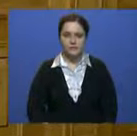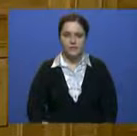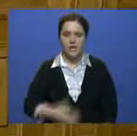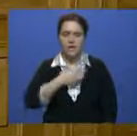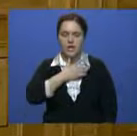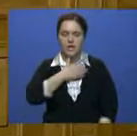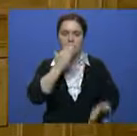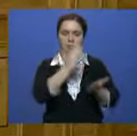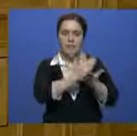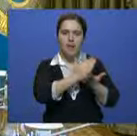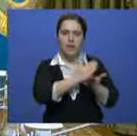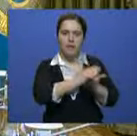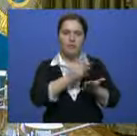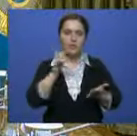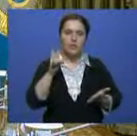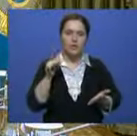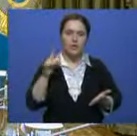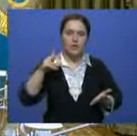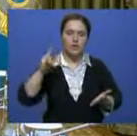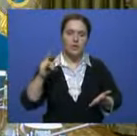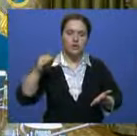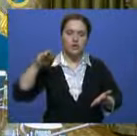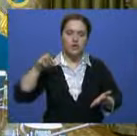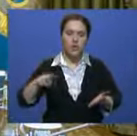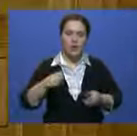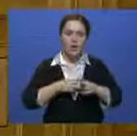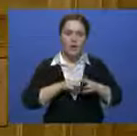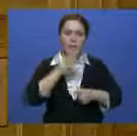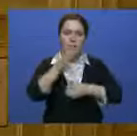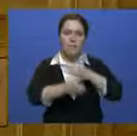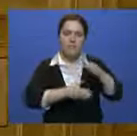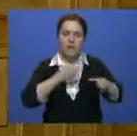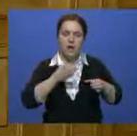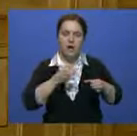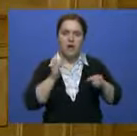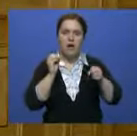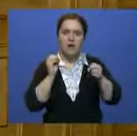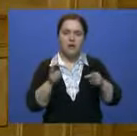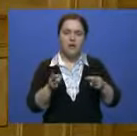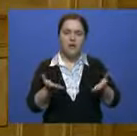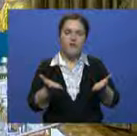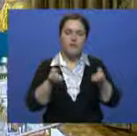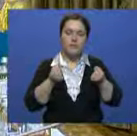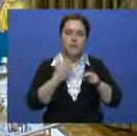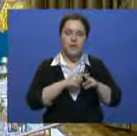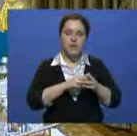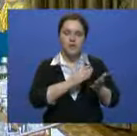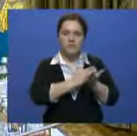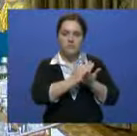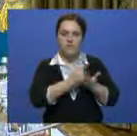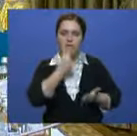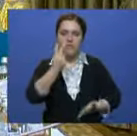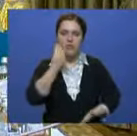Нурла Жоу воспринимается в мире с высокими оценками. Она воспринимается как объективный, хорошо выверенная программа,